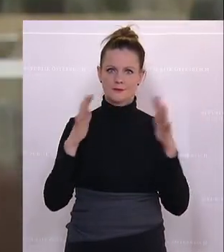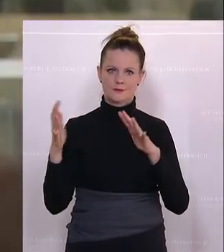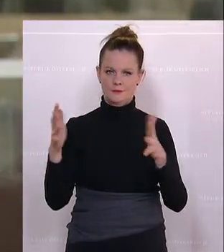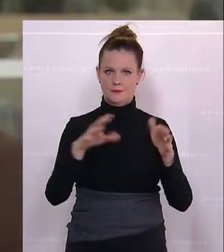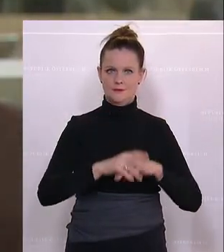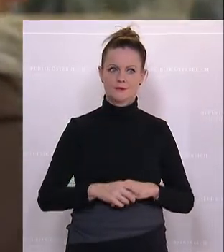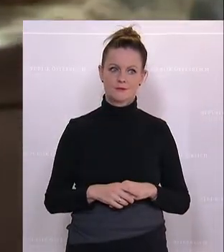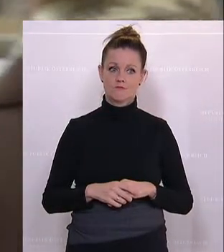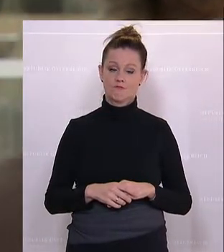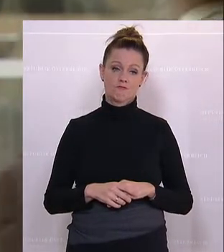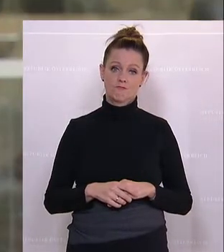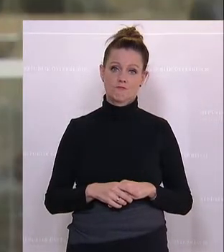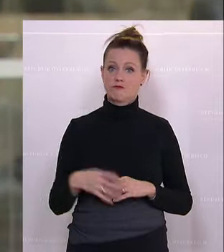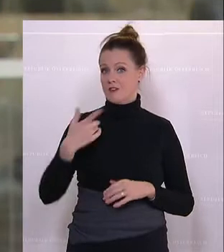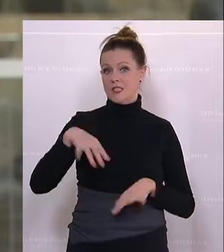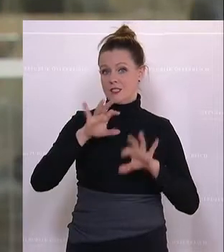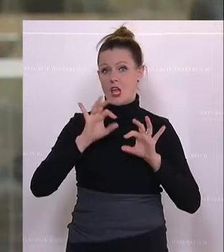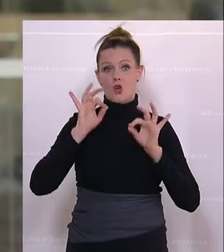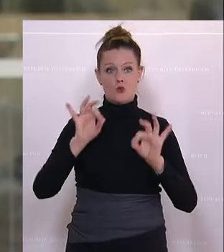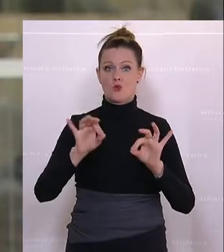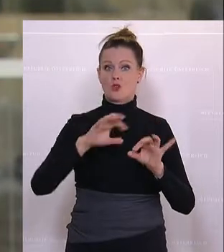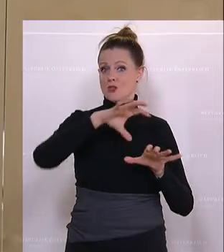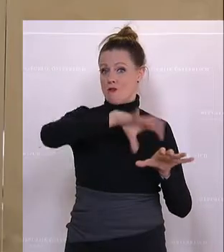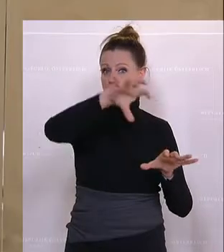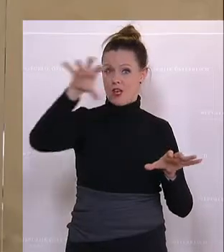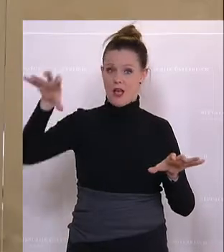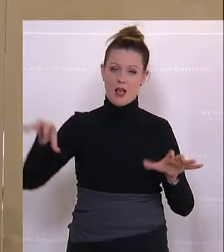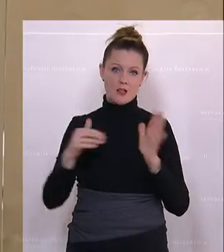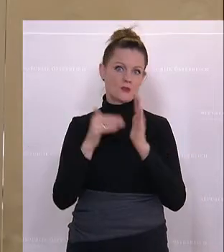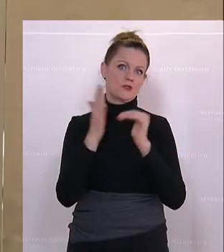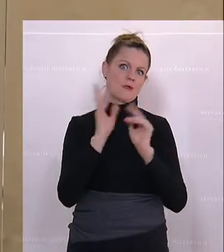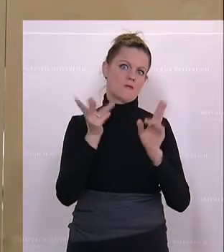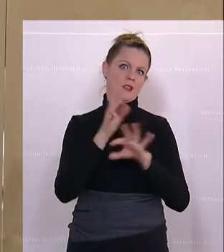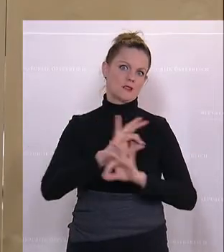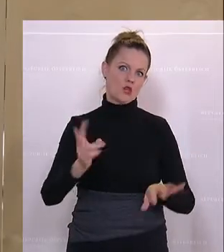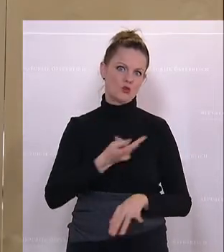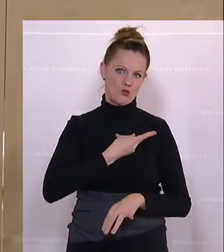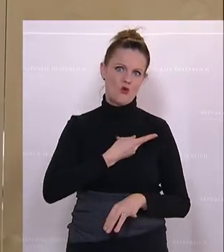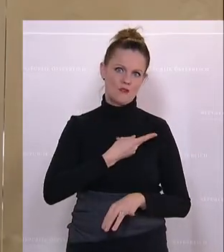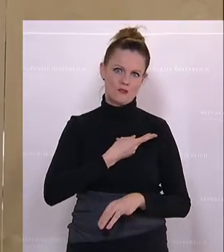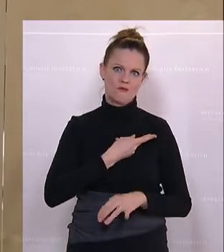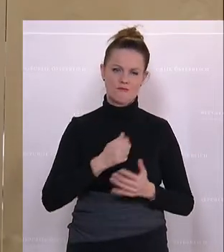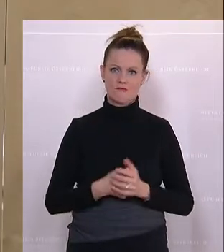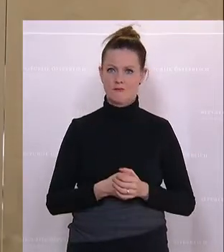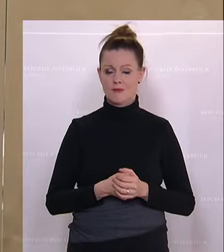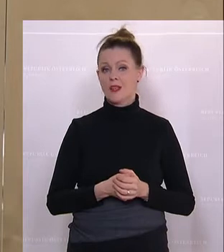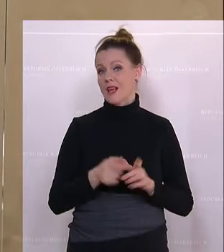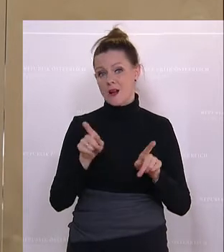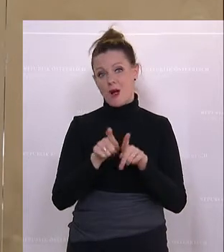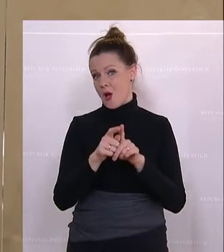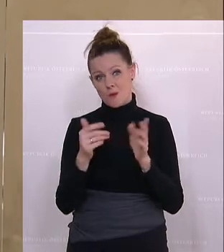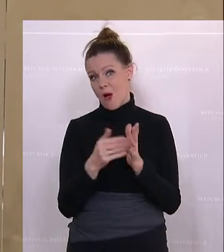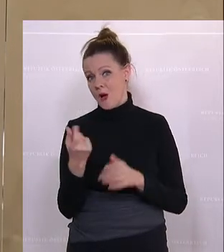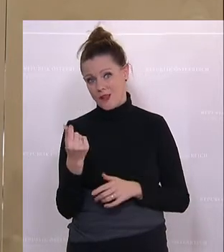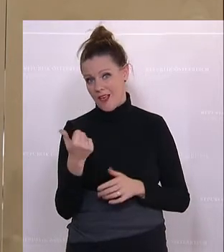Wir haben ein sehr gutes föderales System in Österreich. das können wir wirklich sehr, sehr stolz sein. Da braucht es aber auch Geld dazu.